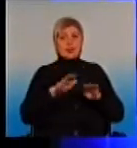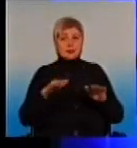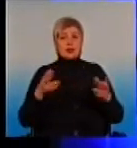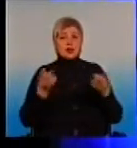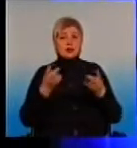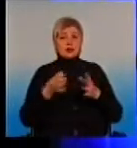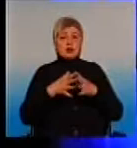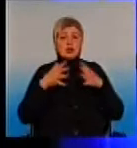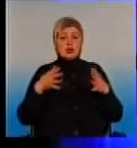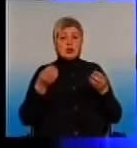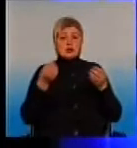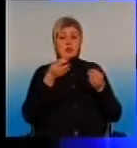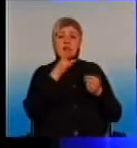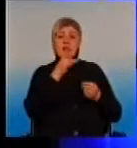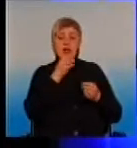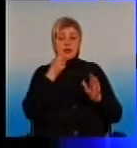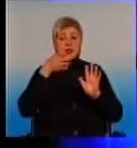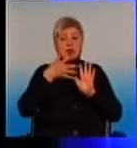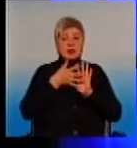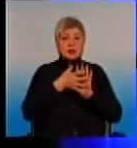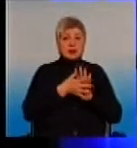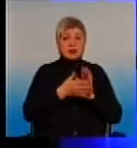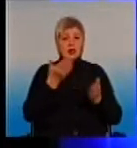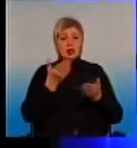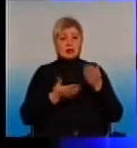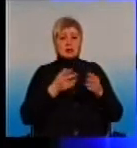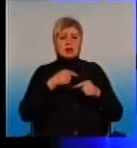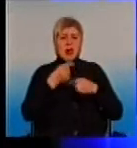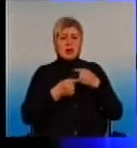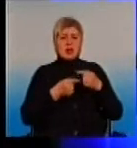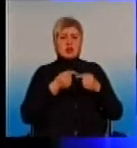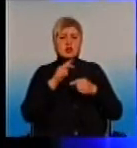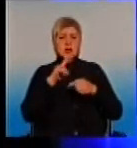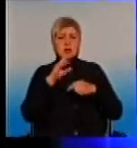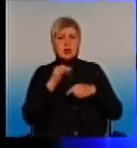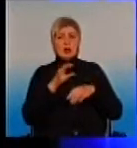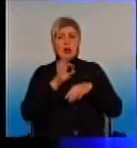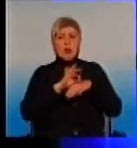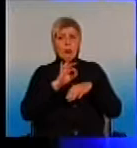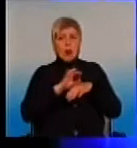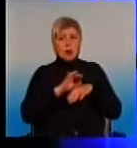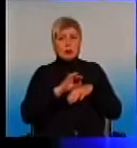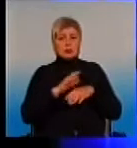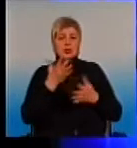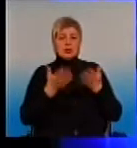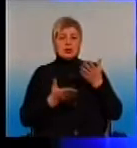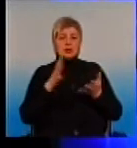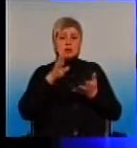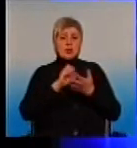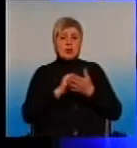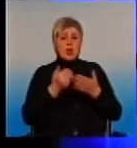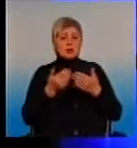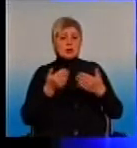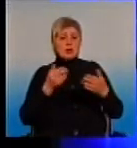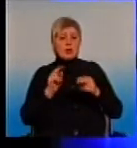тратити. Якщо це, допустим, хронічний больной, якщо займатися з ним профилактика, і